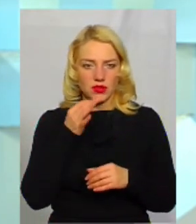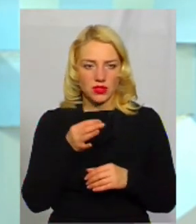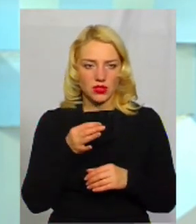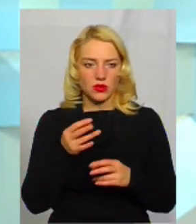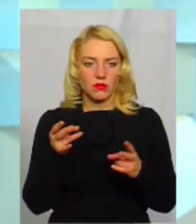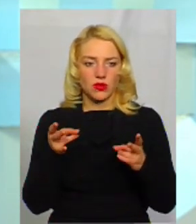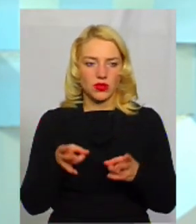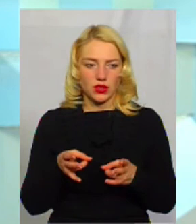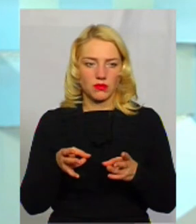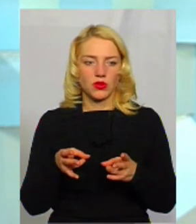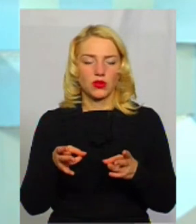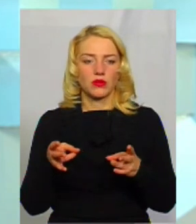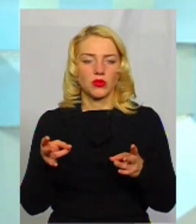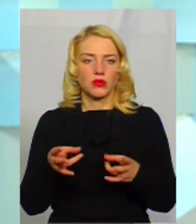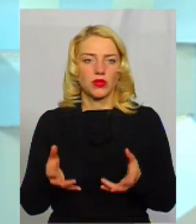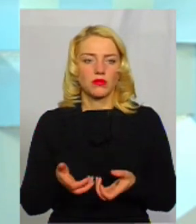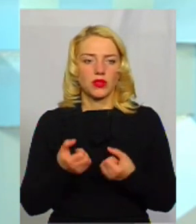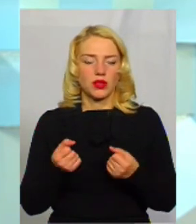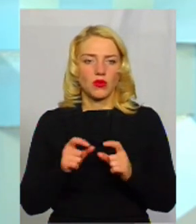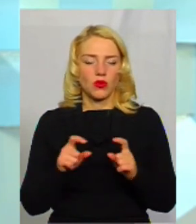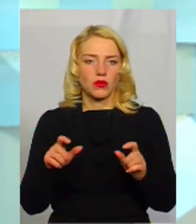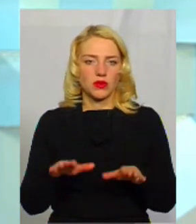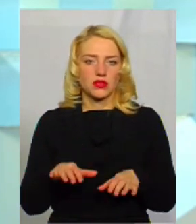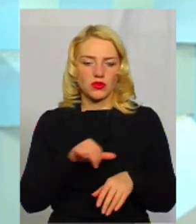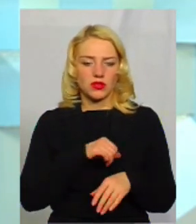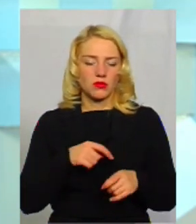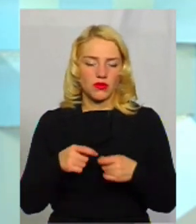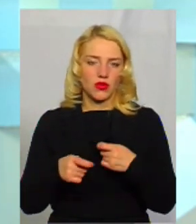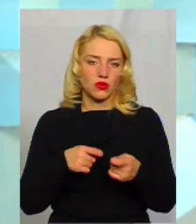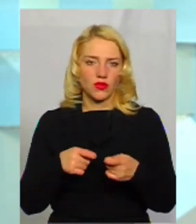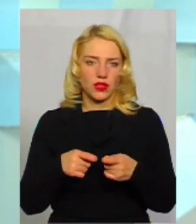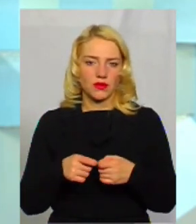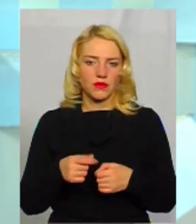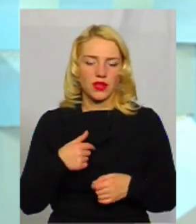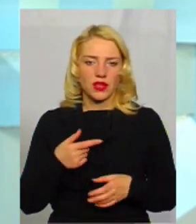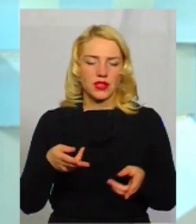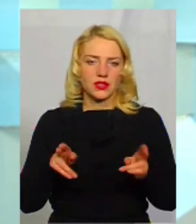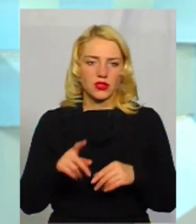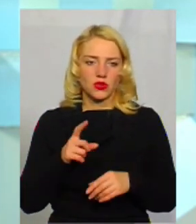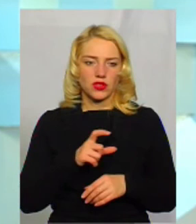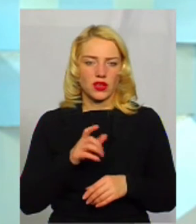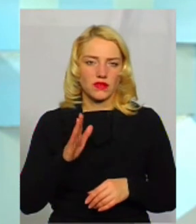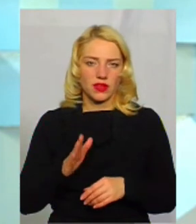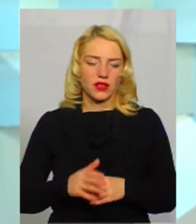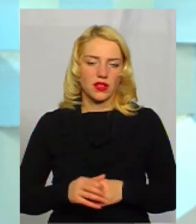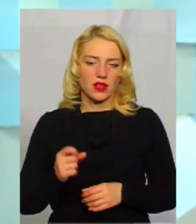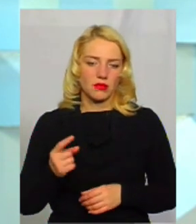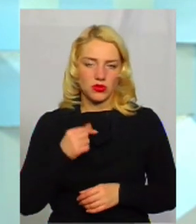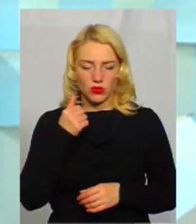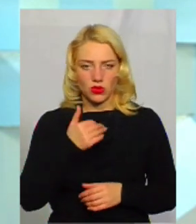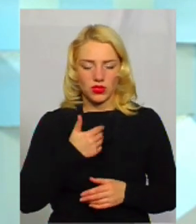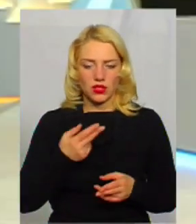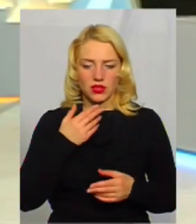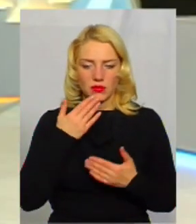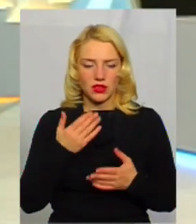потрібна підтримка органів місцевого самовідування на першій, хоча б у першому році. І хотів вас